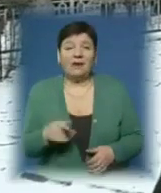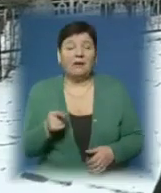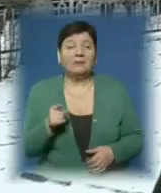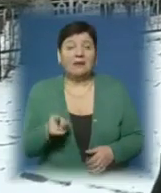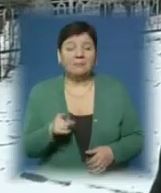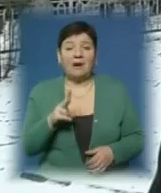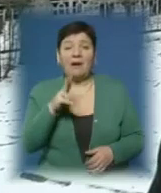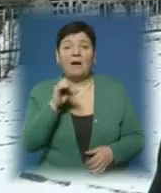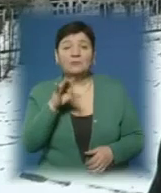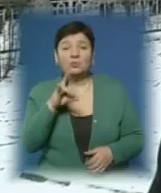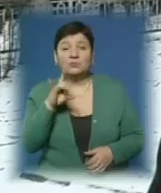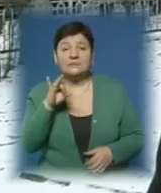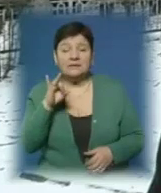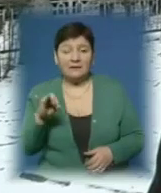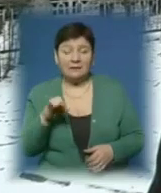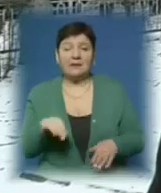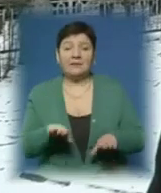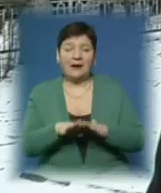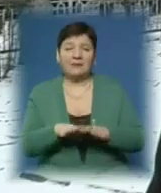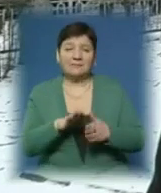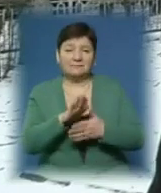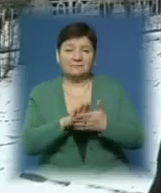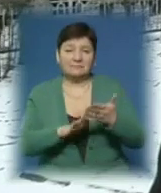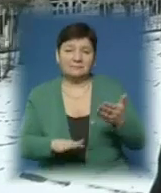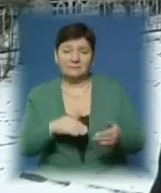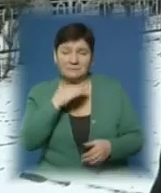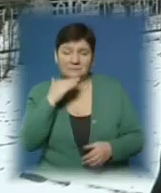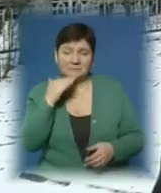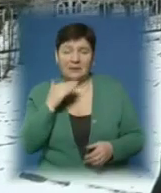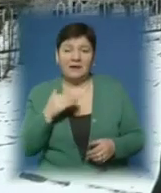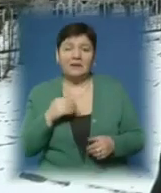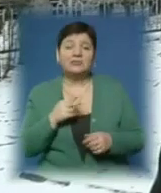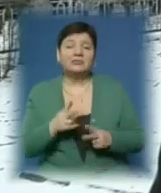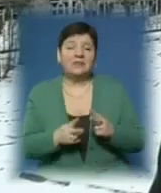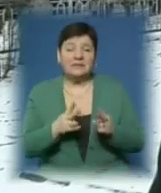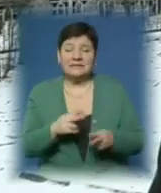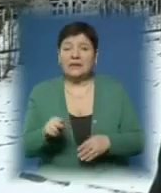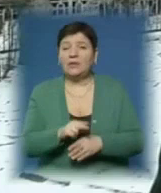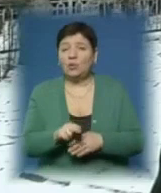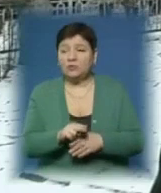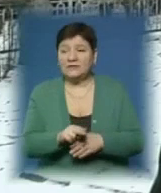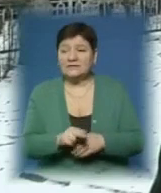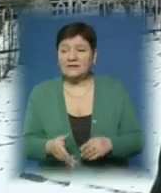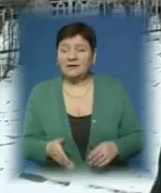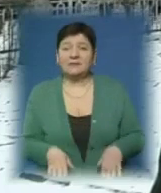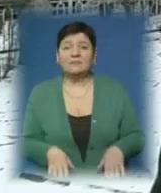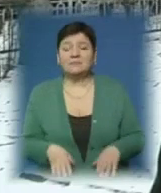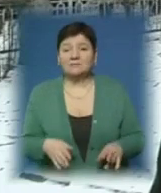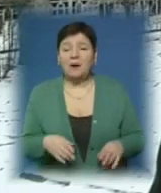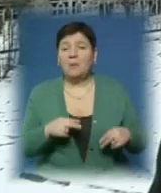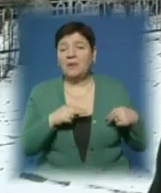контузії і так далі. Ну що, жалітися, нема на що, лікуємося. Госпіталь Ужгородський, Бог дякувати,